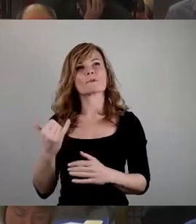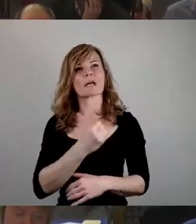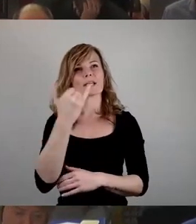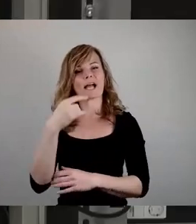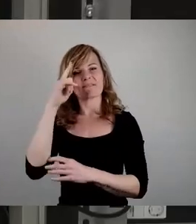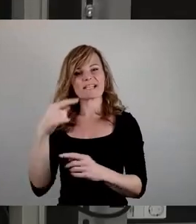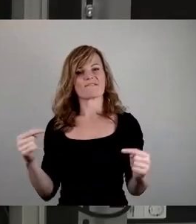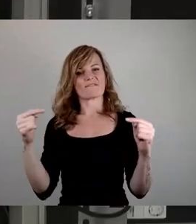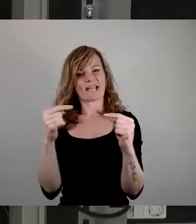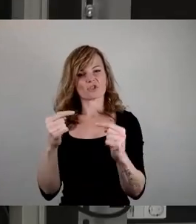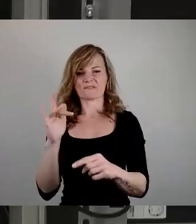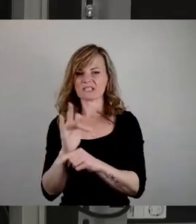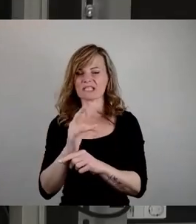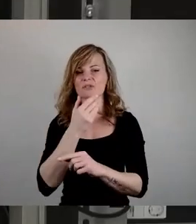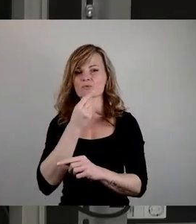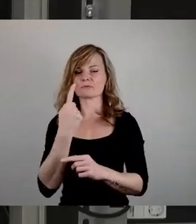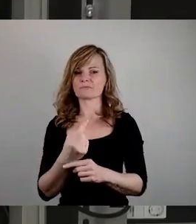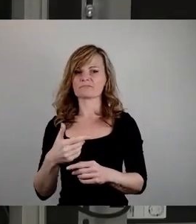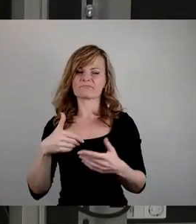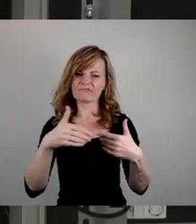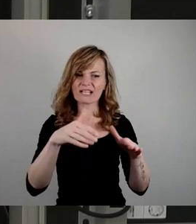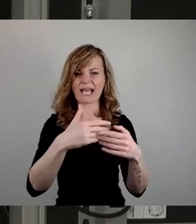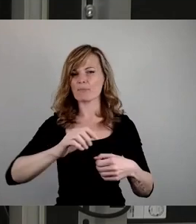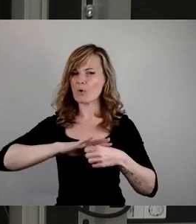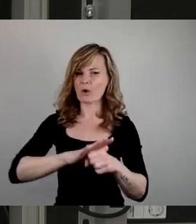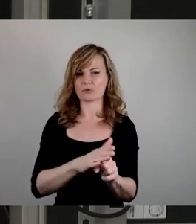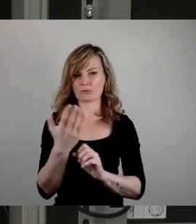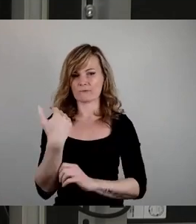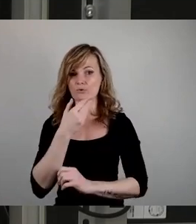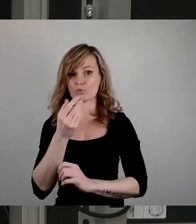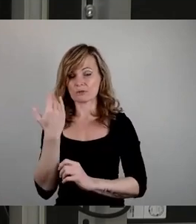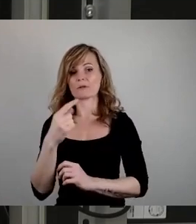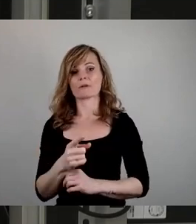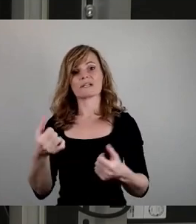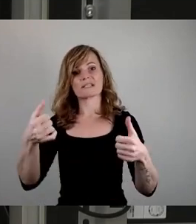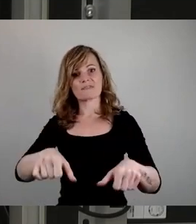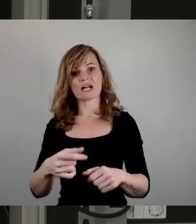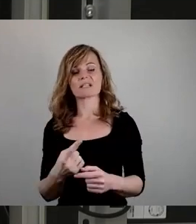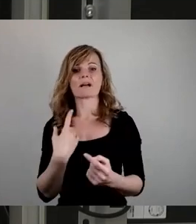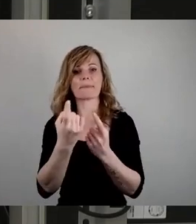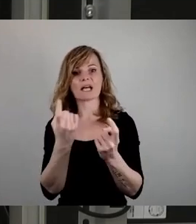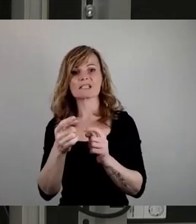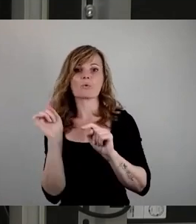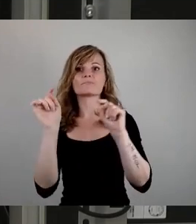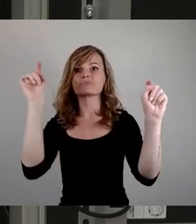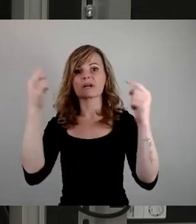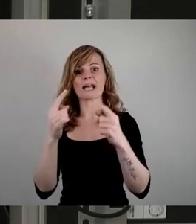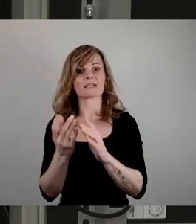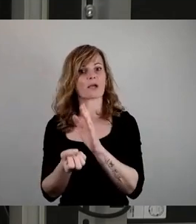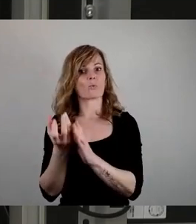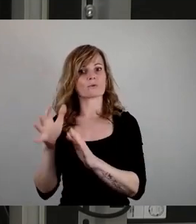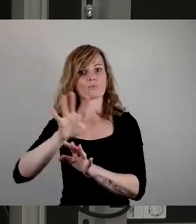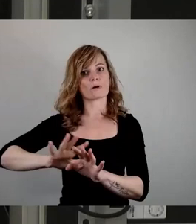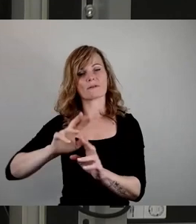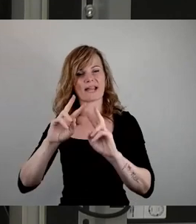Ziel der Vertreibung und Ausrottung von Juden. Dem folgte deren Zwang zur Migration in andere Kulturen. Wir finden weltweit und auf allen